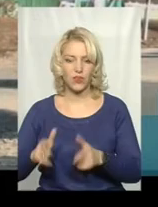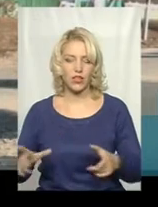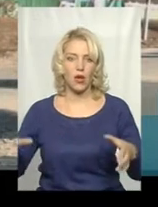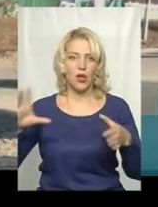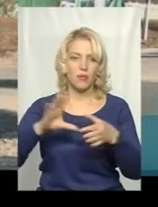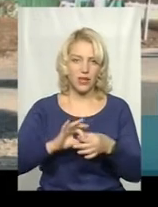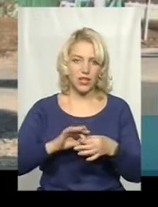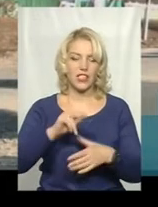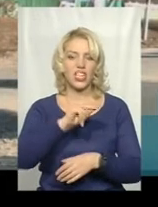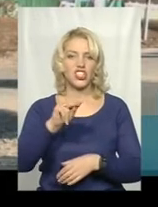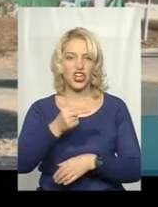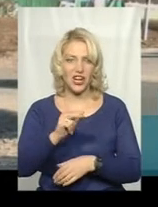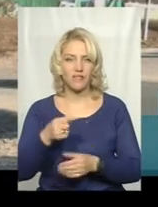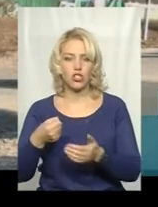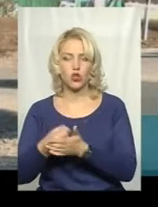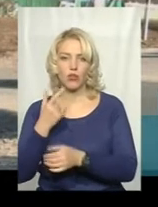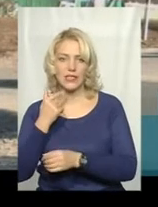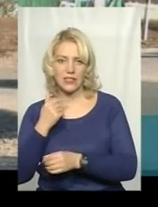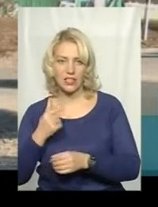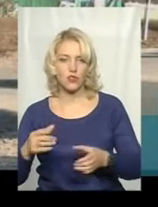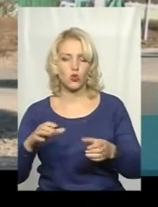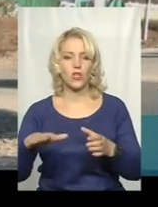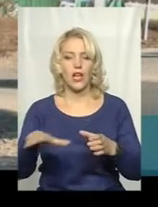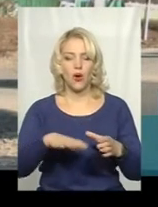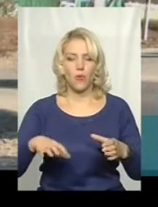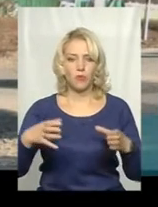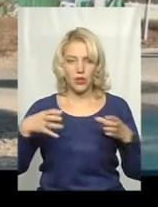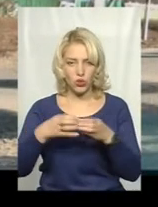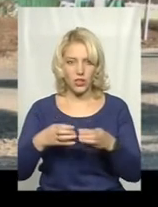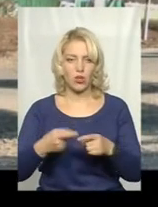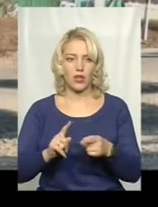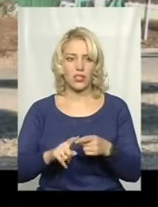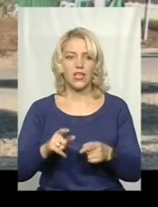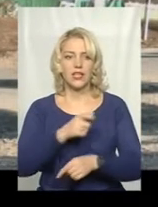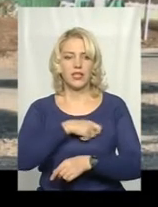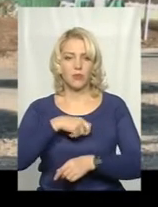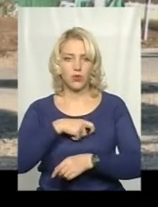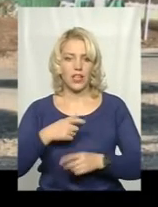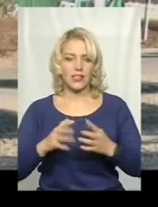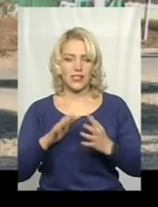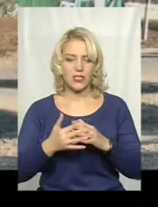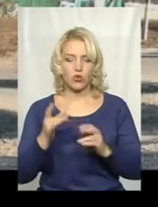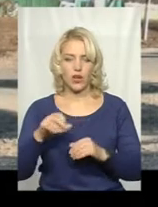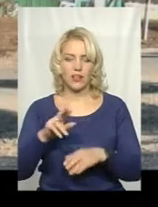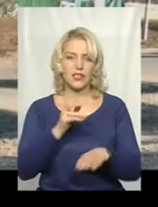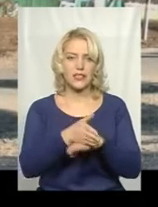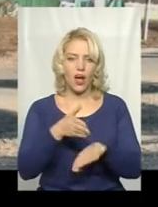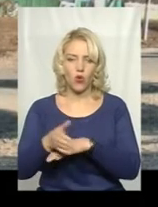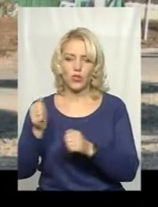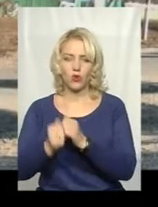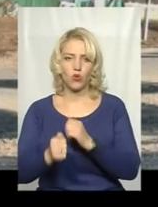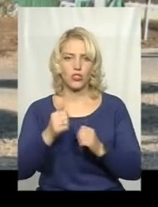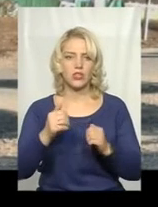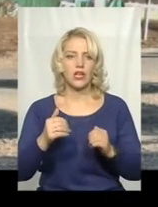Красилівської міської об'єднаної територіальної громади, кожен із 14 депутатів Чернилівської сільської ради заходив до кожного свого